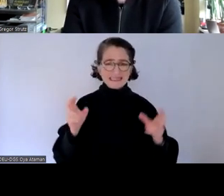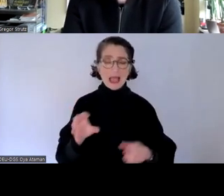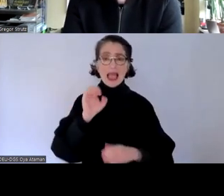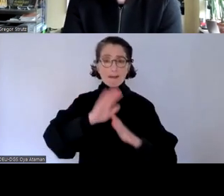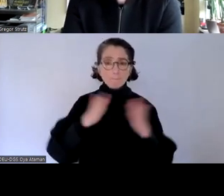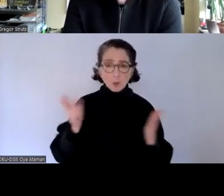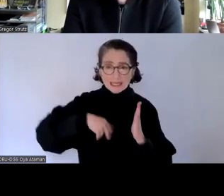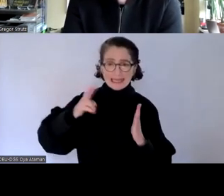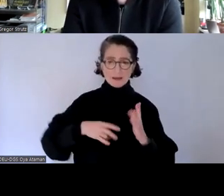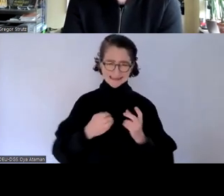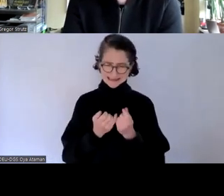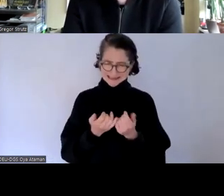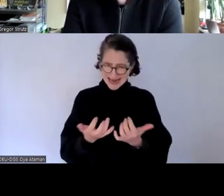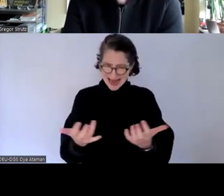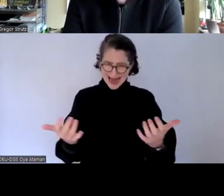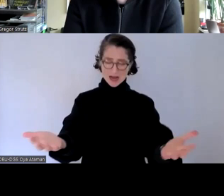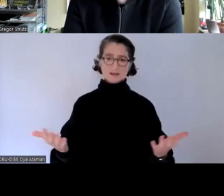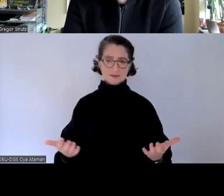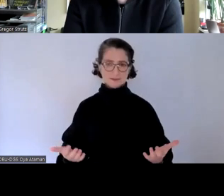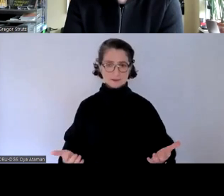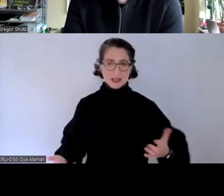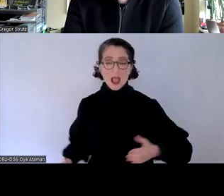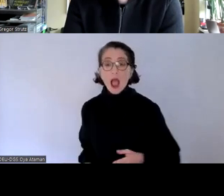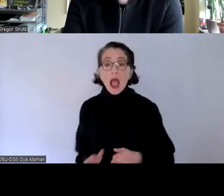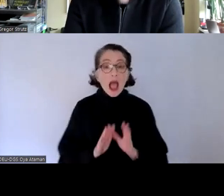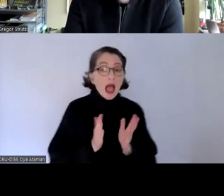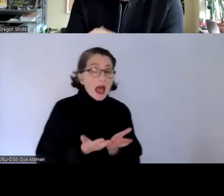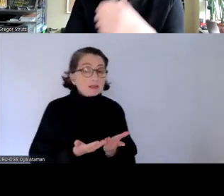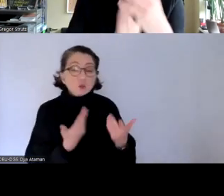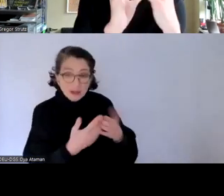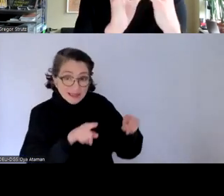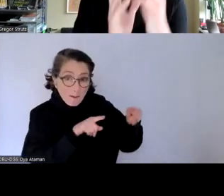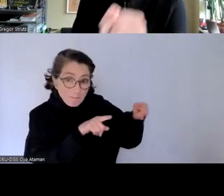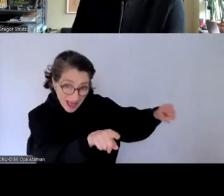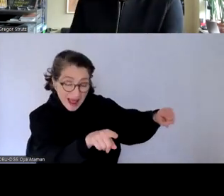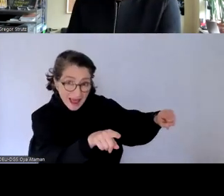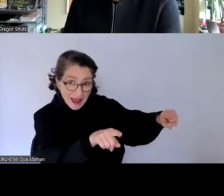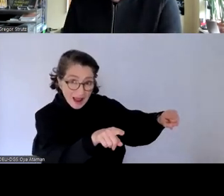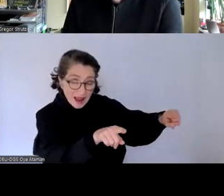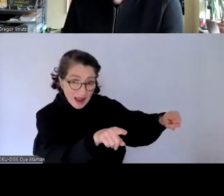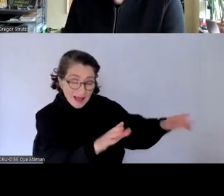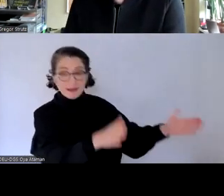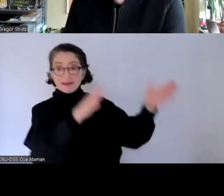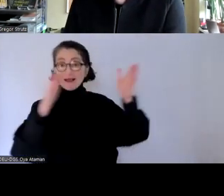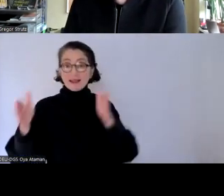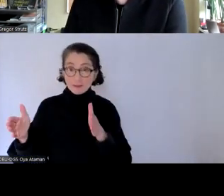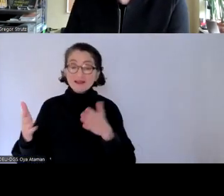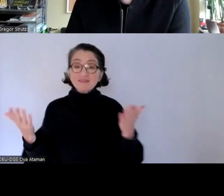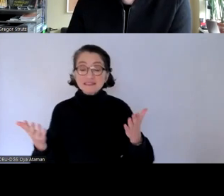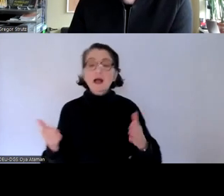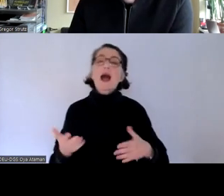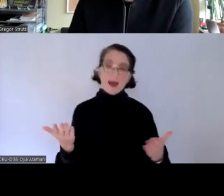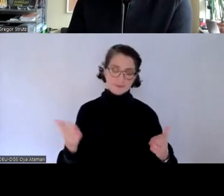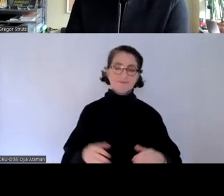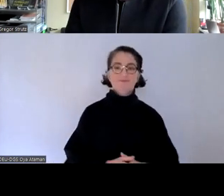und dergleichen und parallel dazu also neben diesen produkten dann auch noch mal die dienstleistung